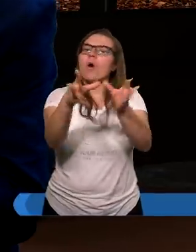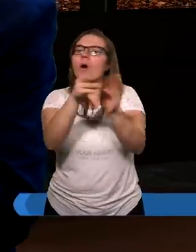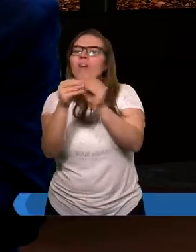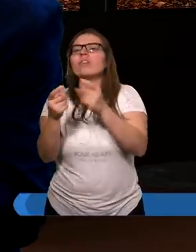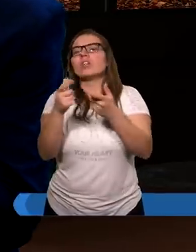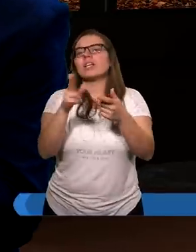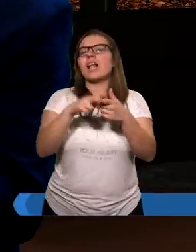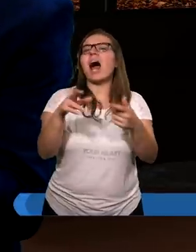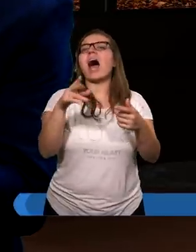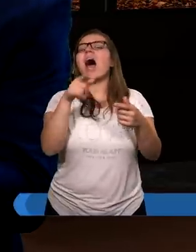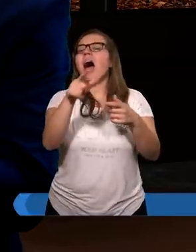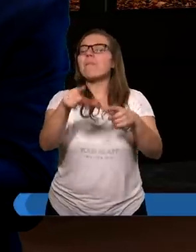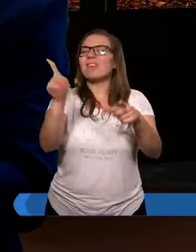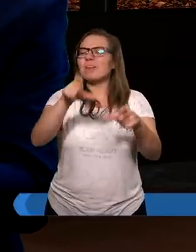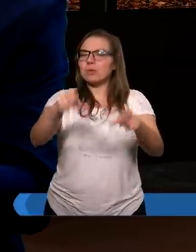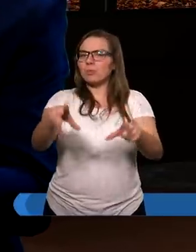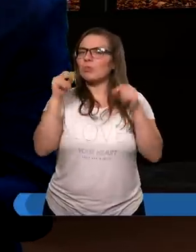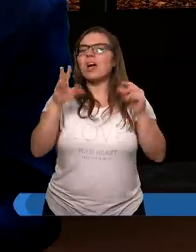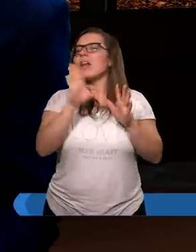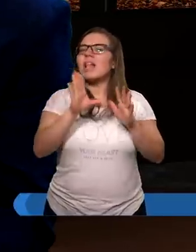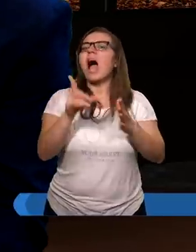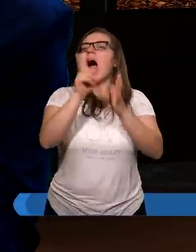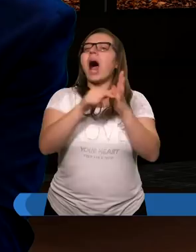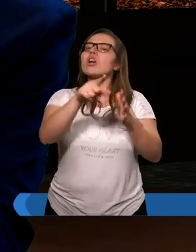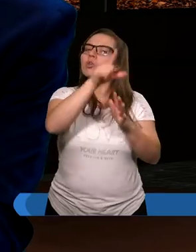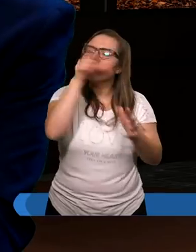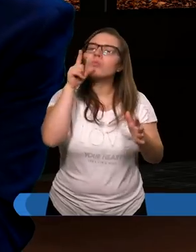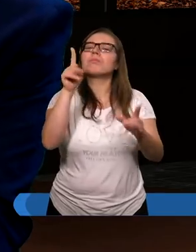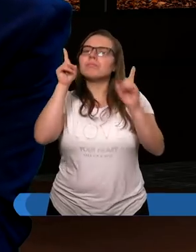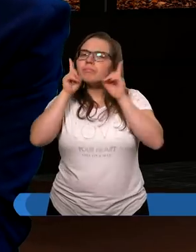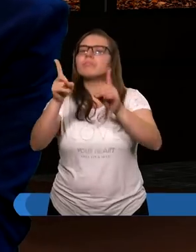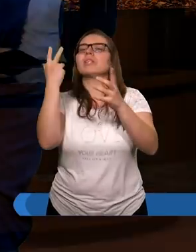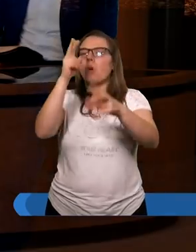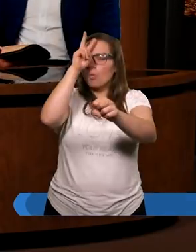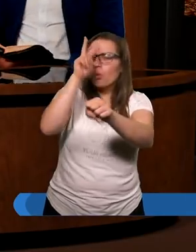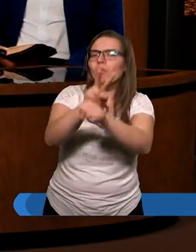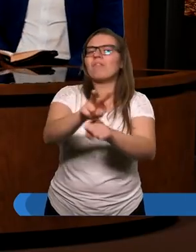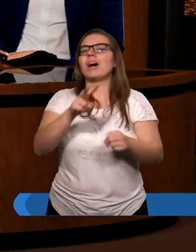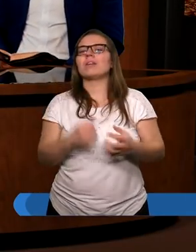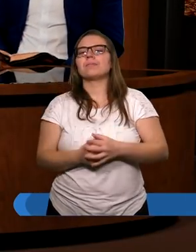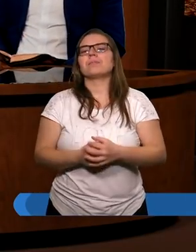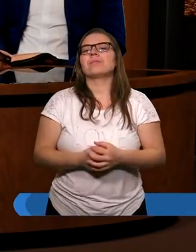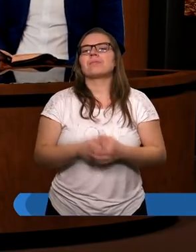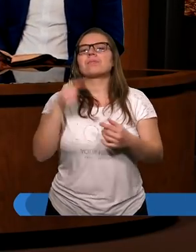apostołów na swoim karku, ale z tego, że ci ludzie naprawdę są godni zaufania. Ja bym tylko króciutko